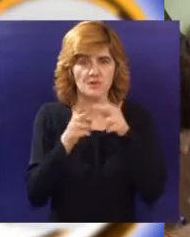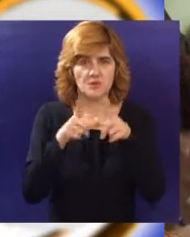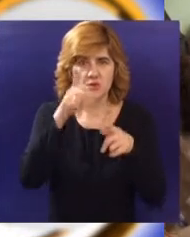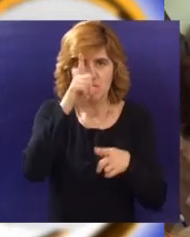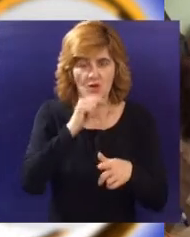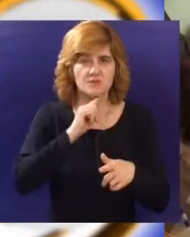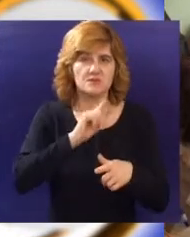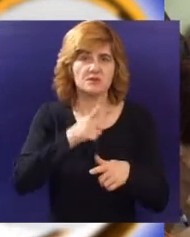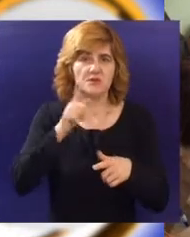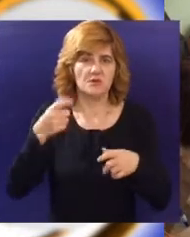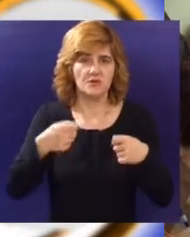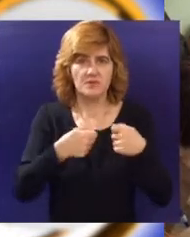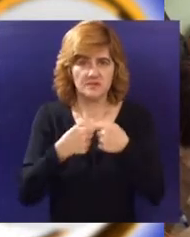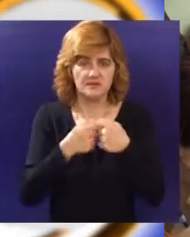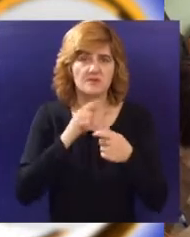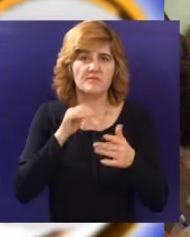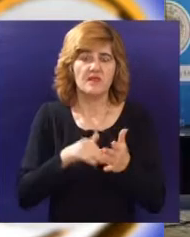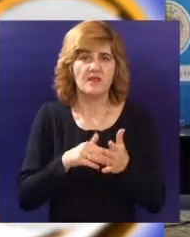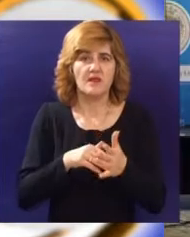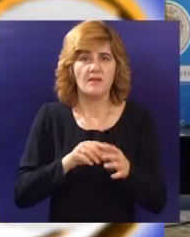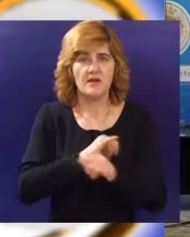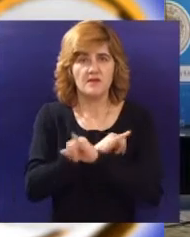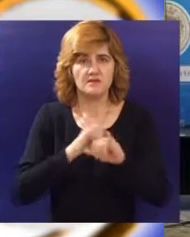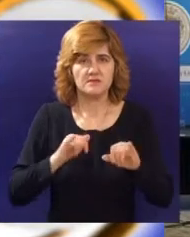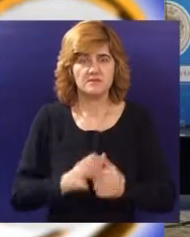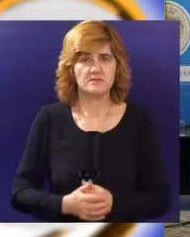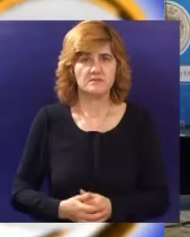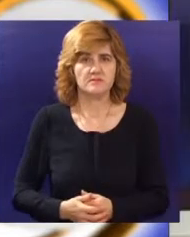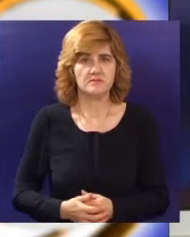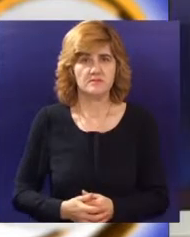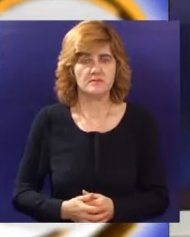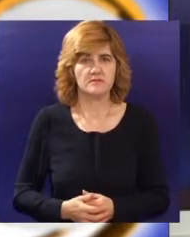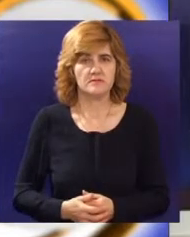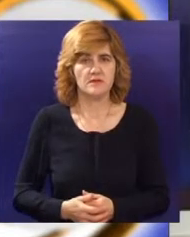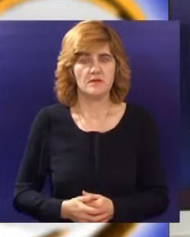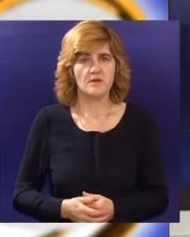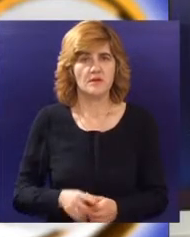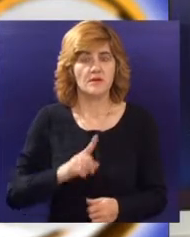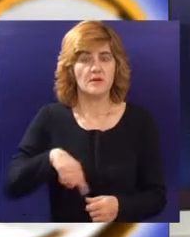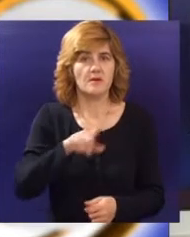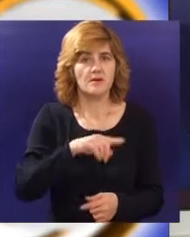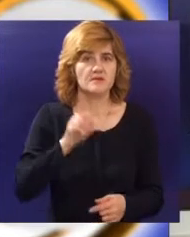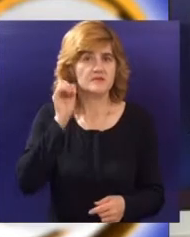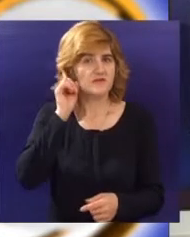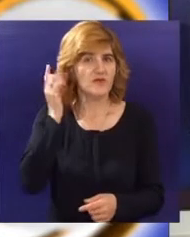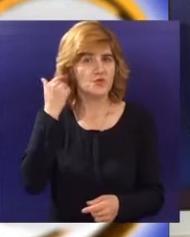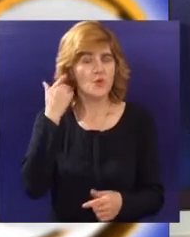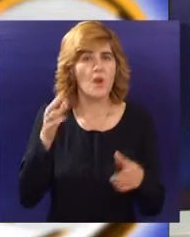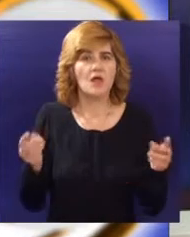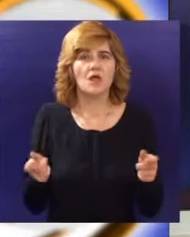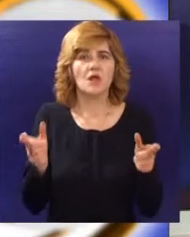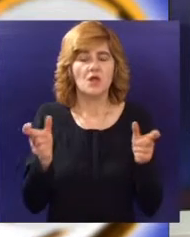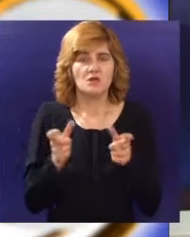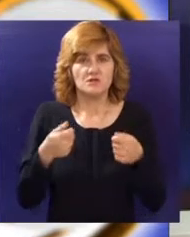lokalnim i globalnim zajednicama i da bi slavili preduzetništvo širom planete. Malo ko nije čuo za grupu ABBA, jednu od